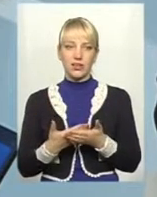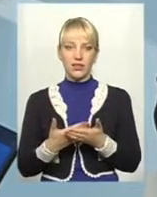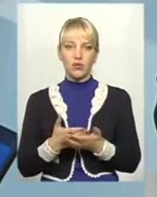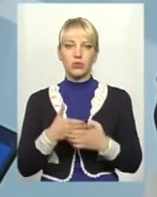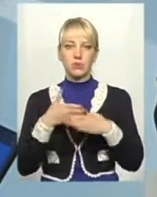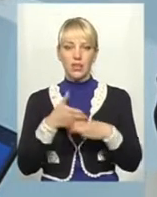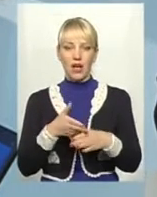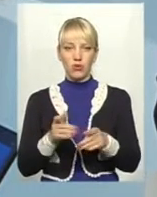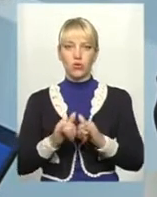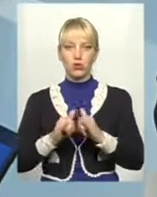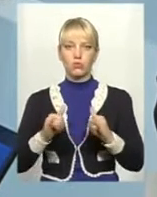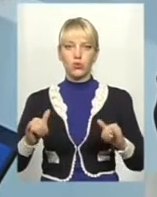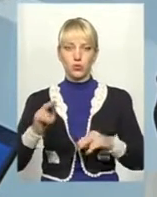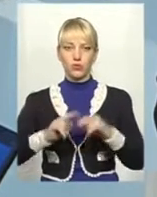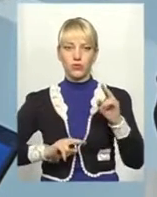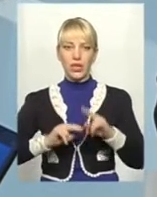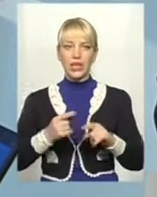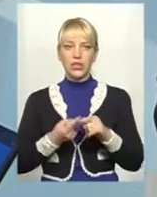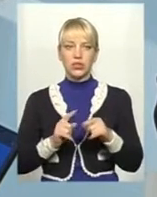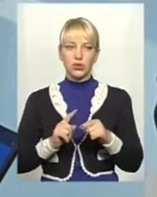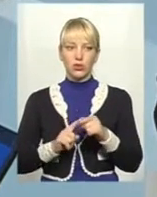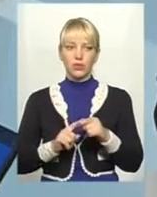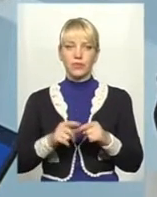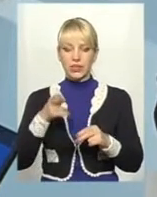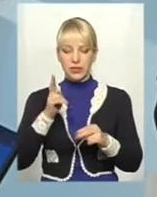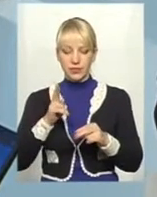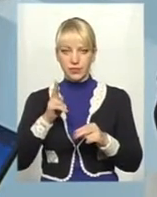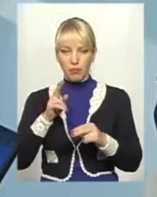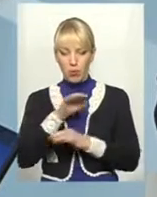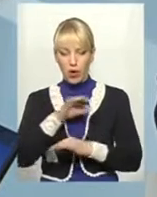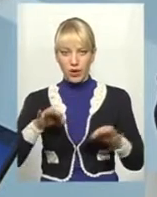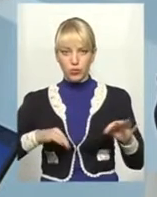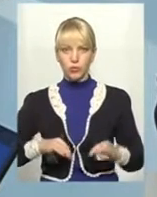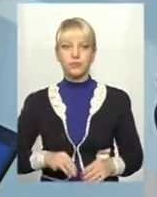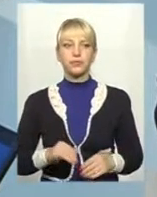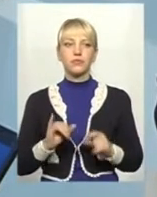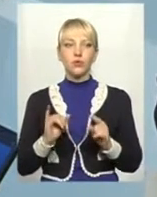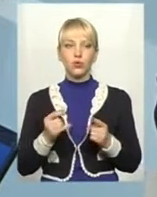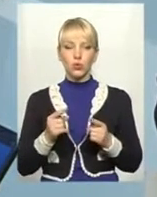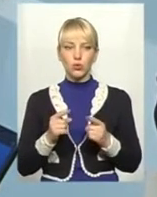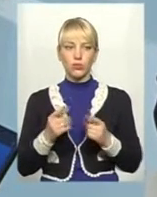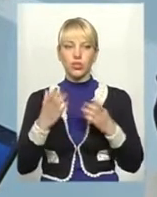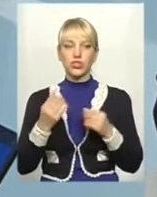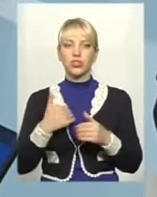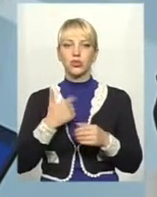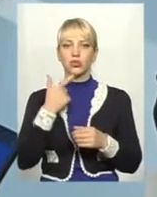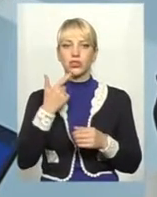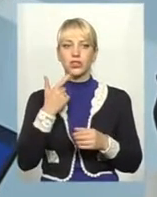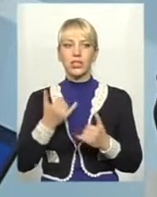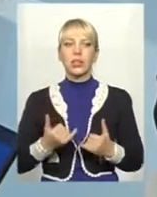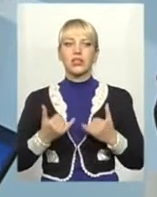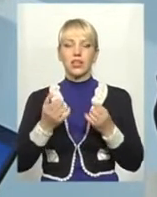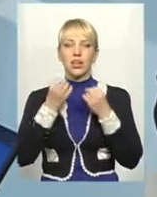сприяє розбудові завершенню даного проєкту, здійснення даного проєкту. Тому, я ще хочу сказати, що для